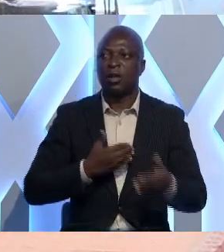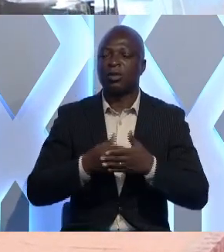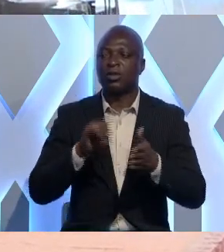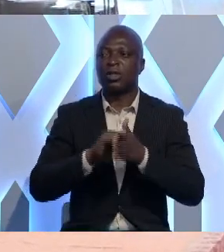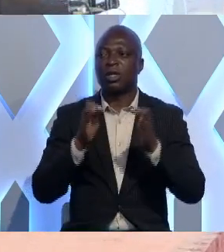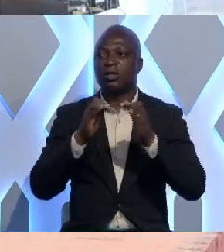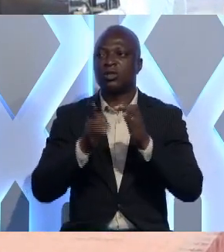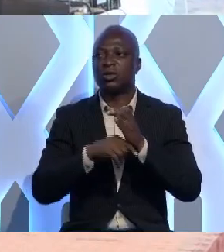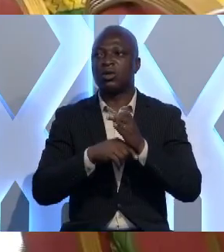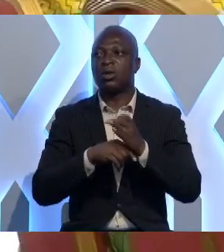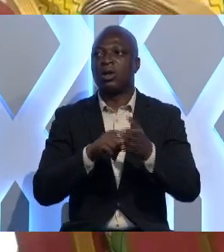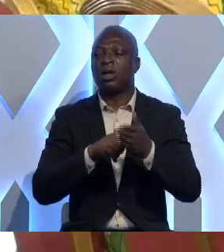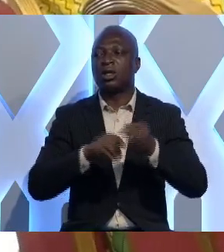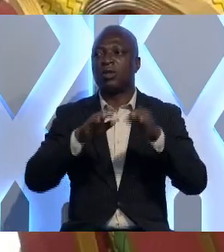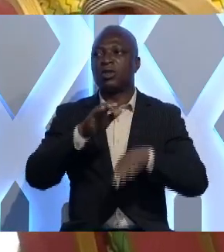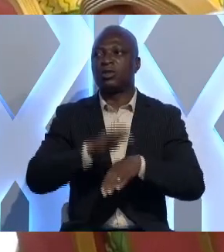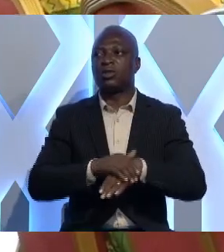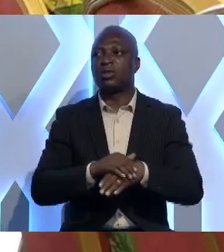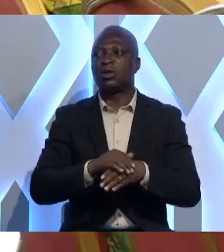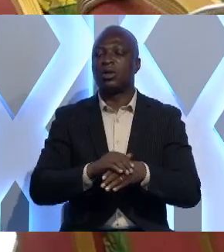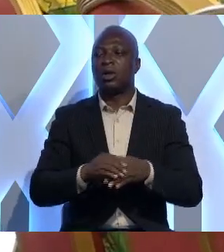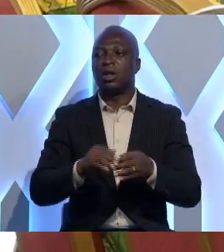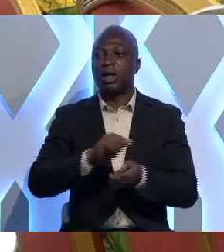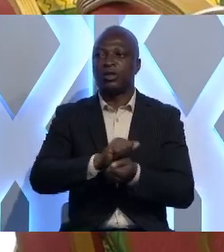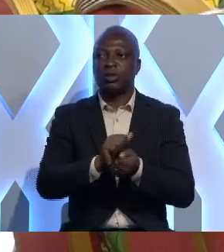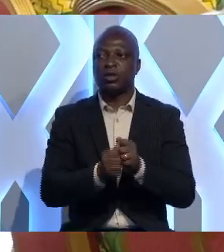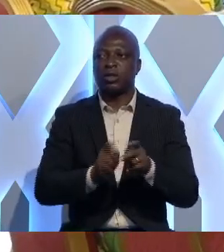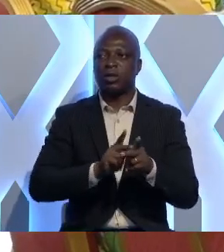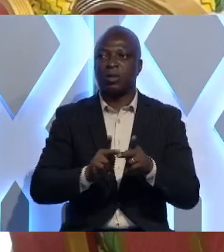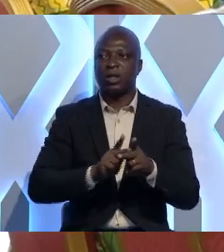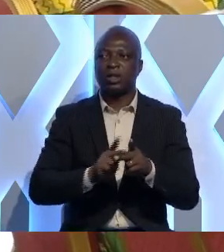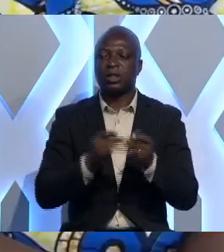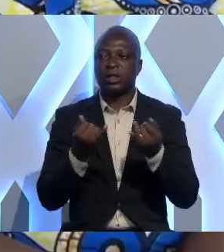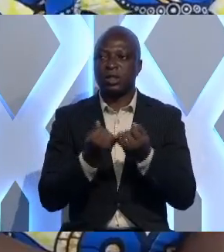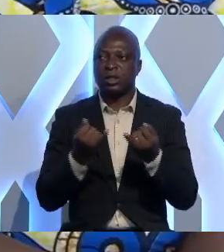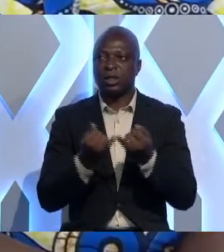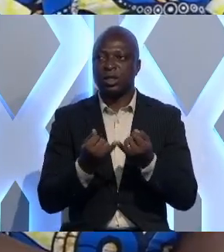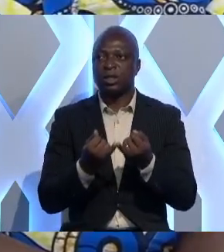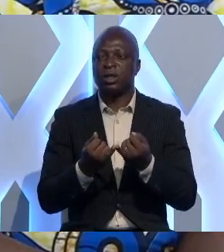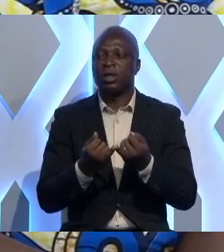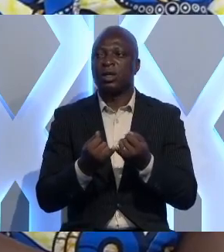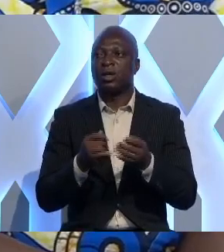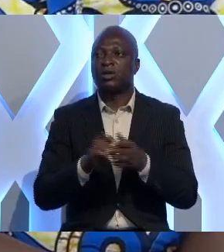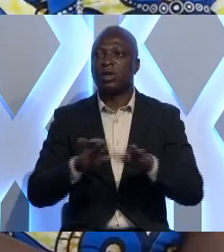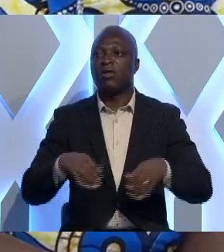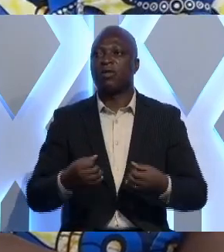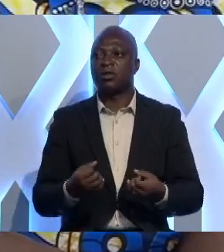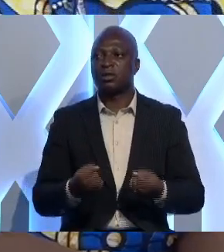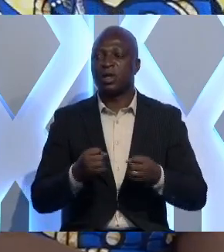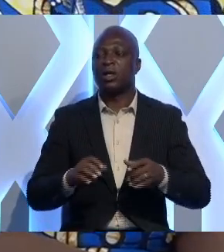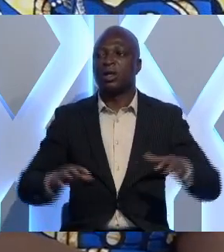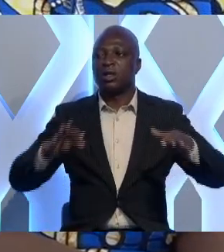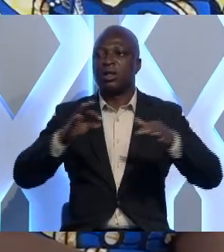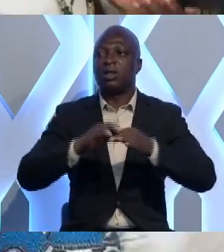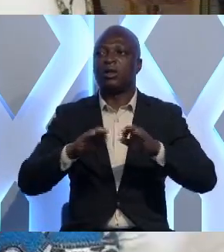édition l'accent est mis sur la restauration des pratiques identitaires inhérentes Fanti et le renforcement des liens